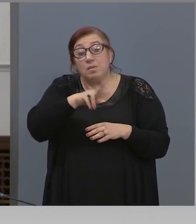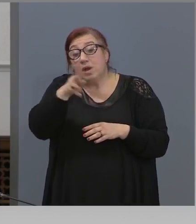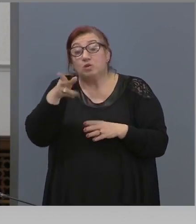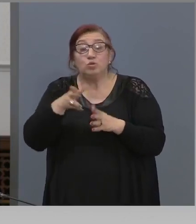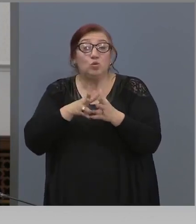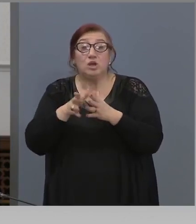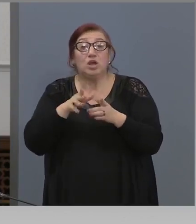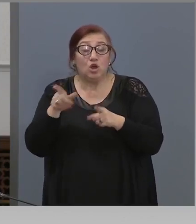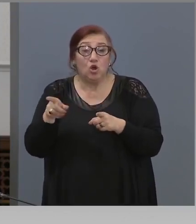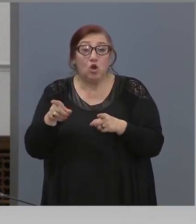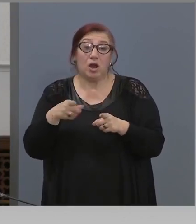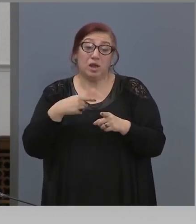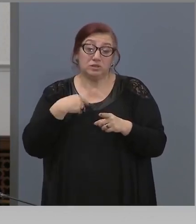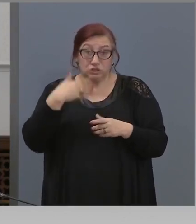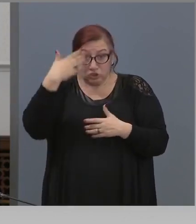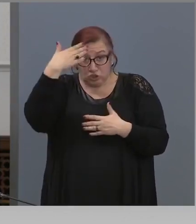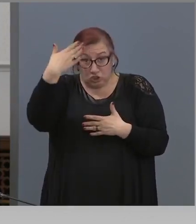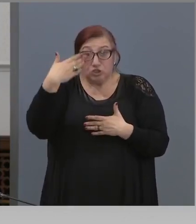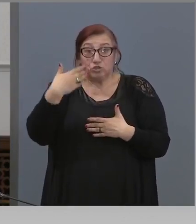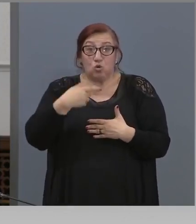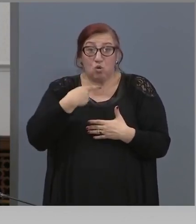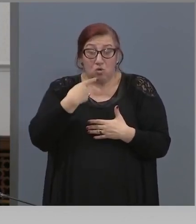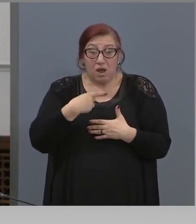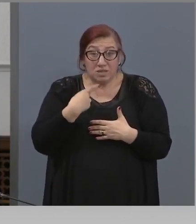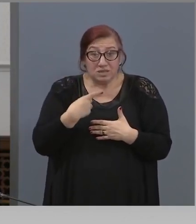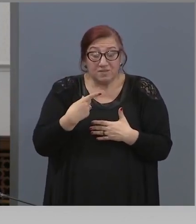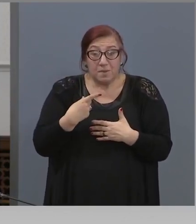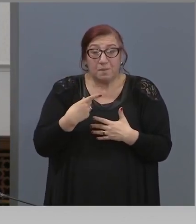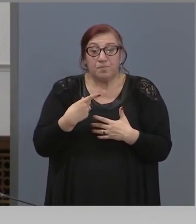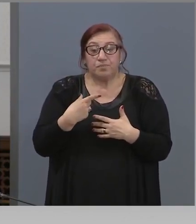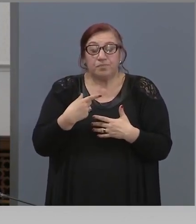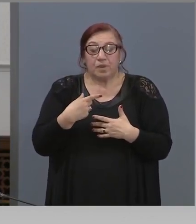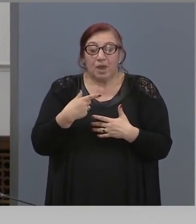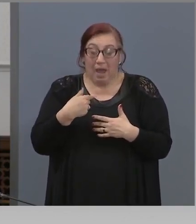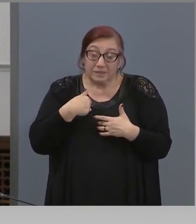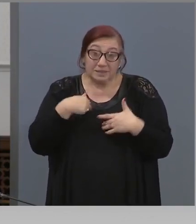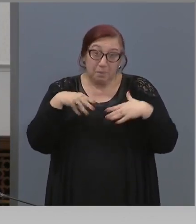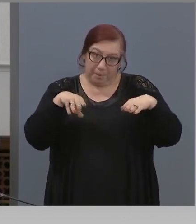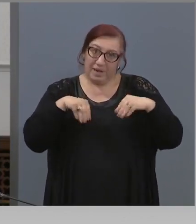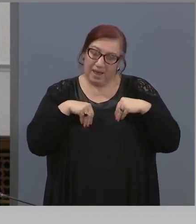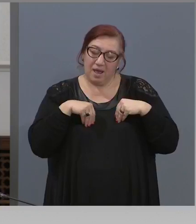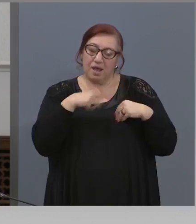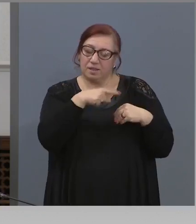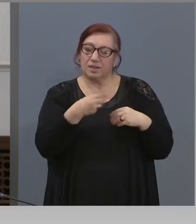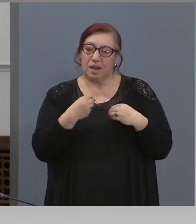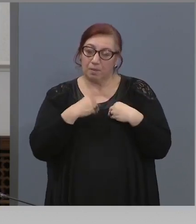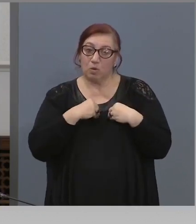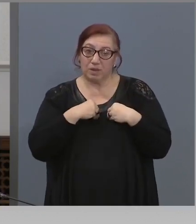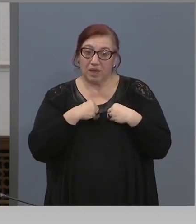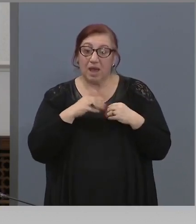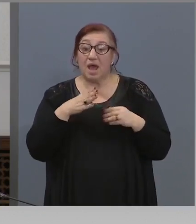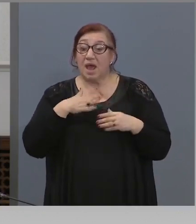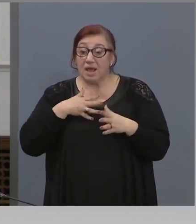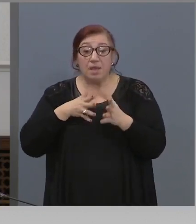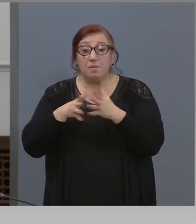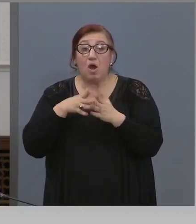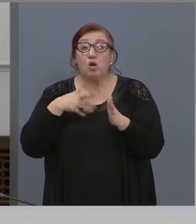трябва да бъдат честен, това ме убеди абсолютно, че ако не отидат,